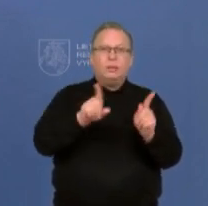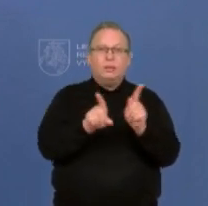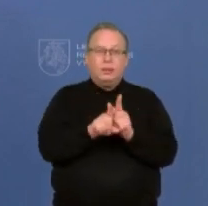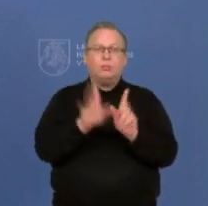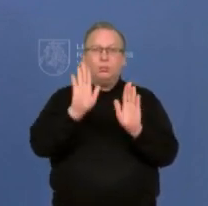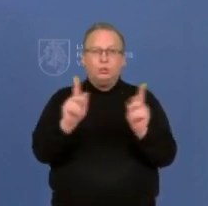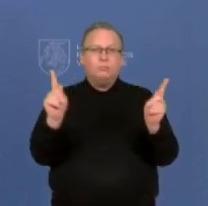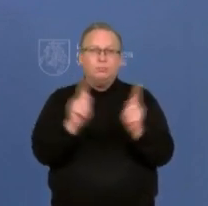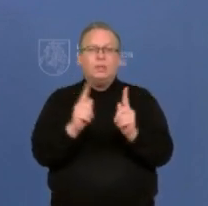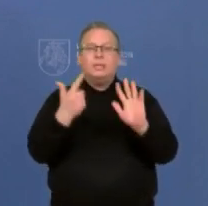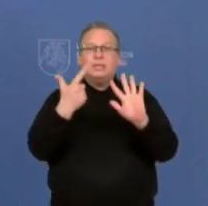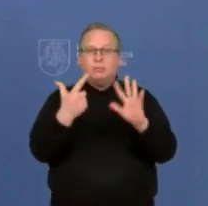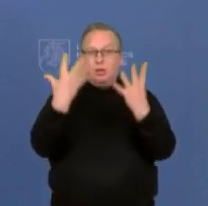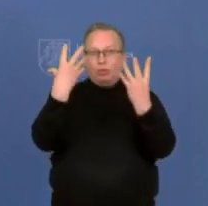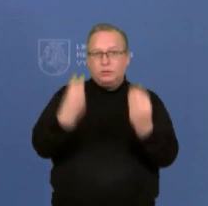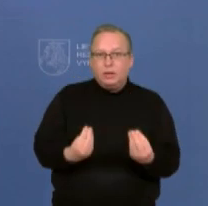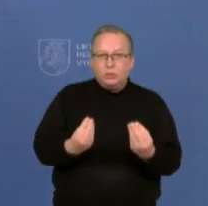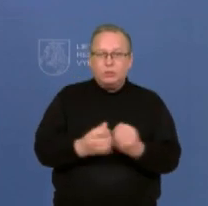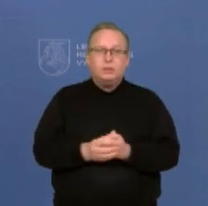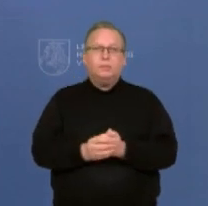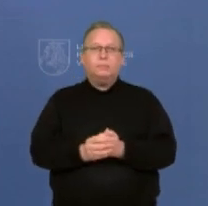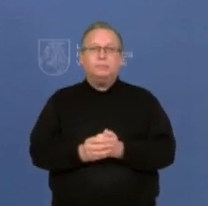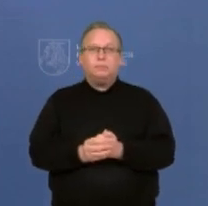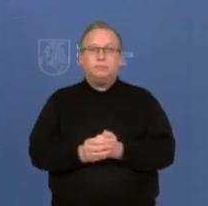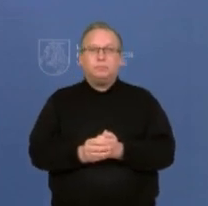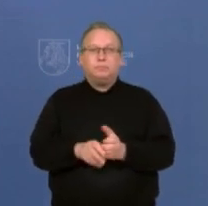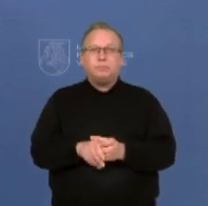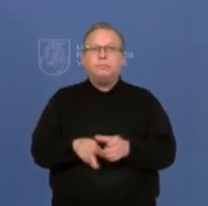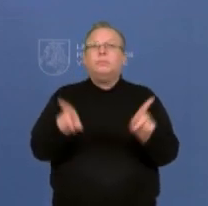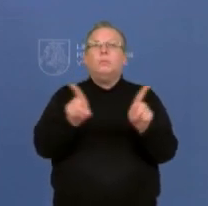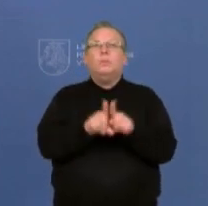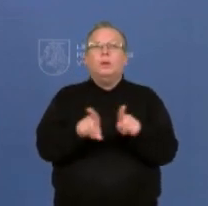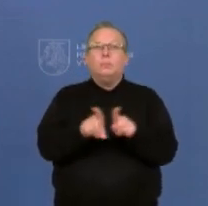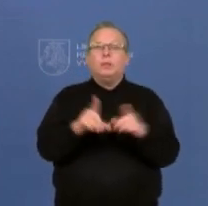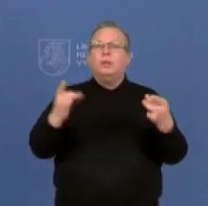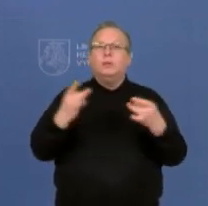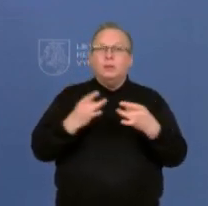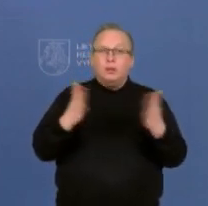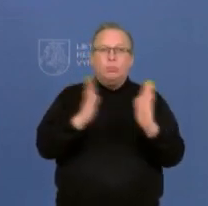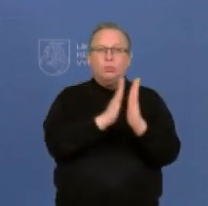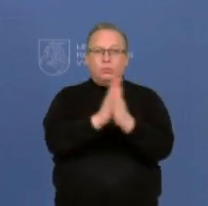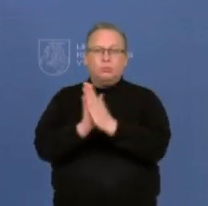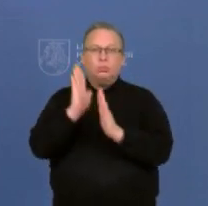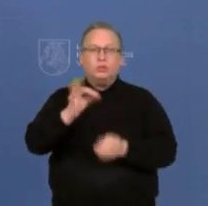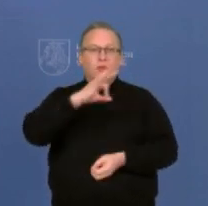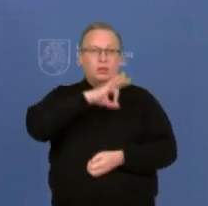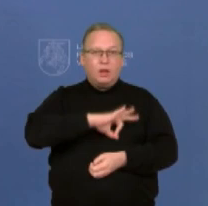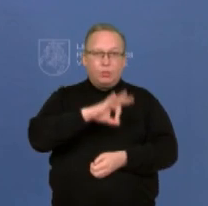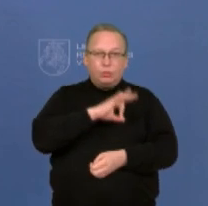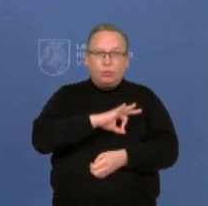septynių dienų, renginiuose bus prašoma naudoti